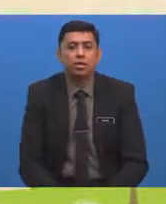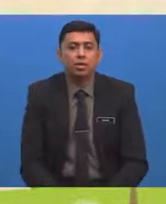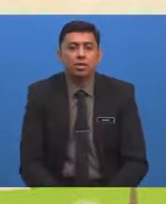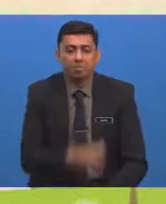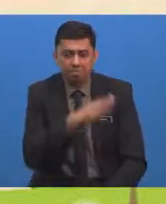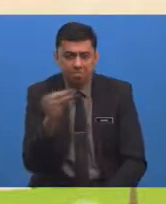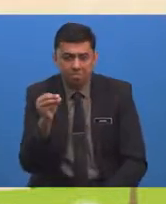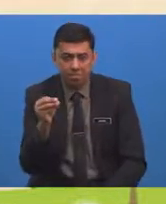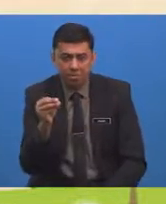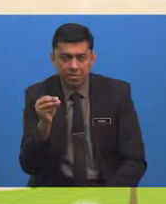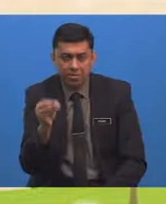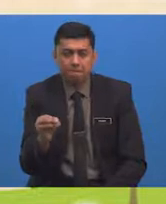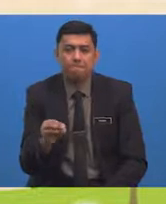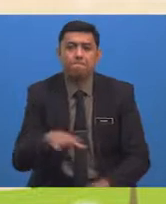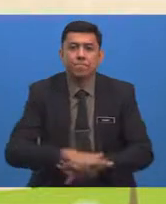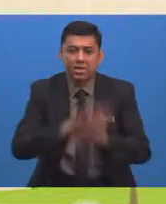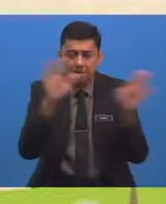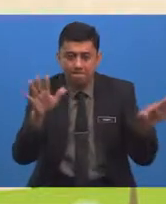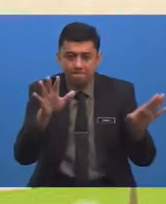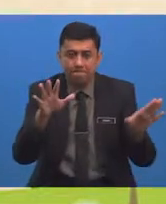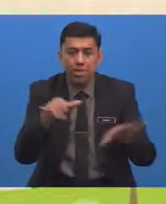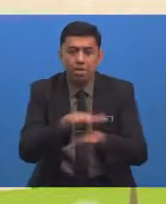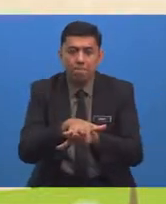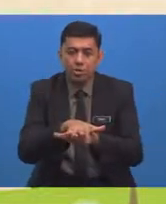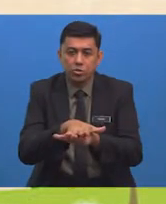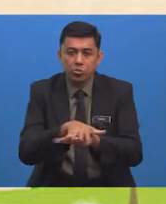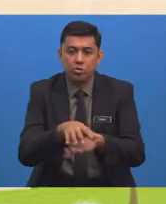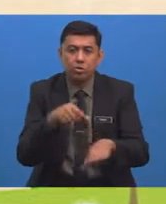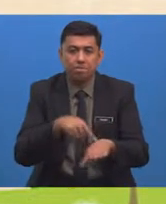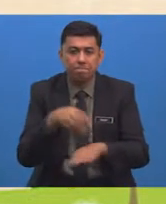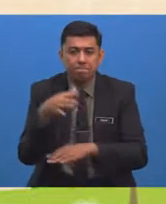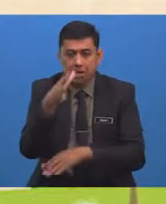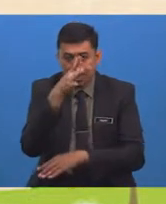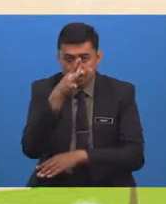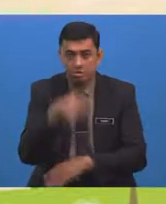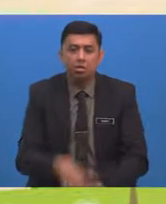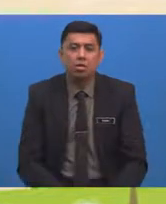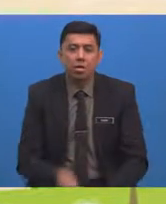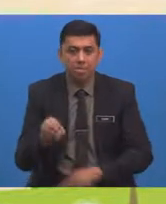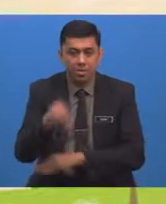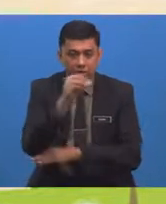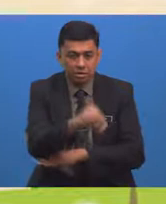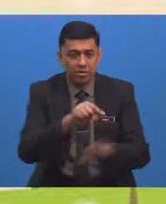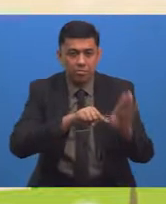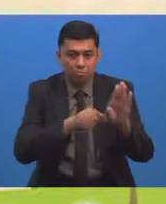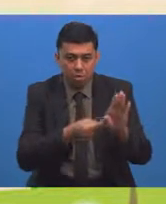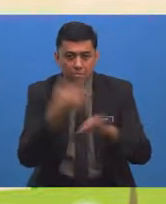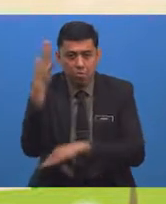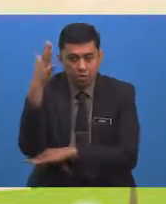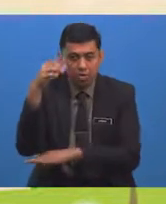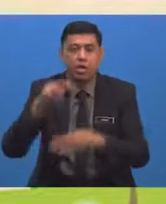Dan Pusat Penerangan Penyu Di Melaka Menanam Semula Pokok Di Kawasan